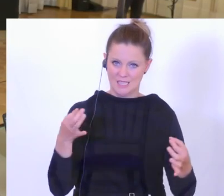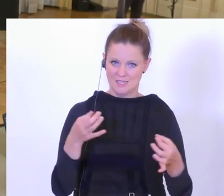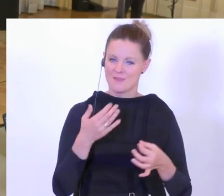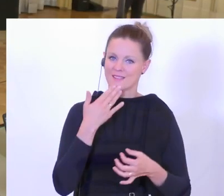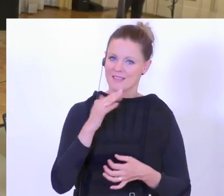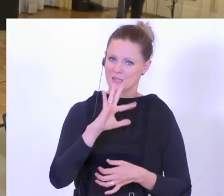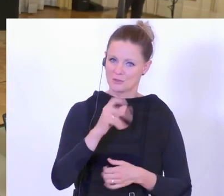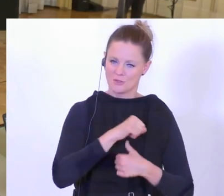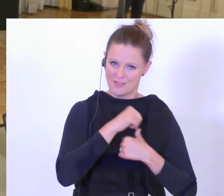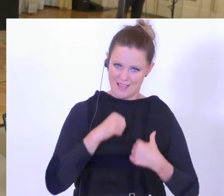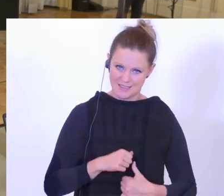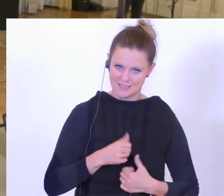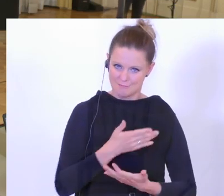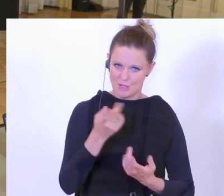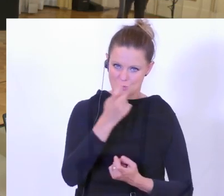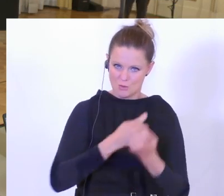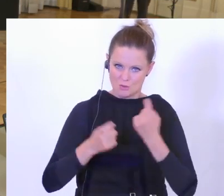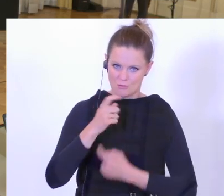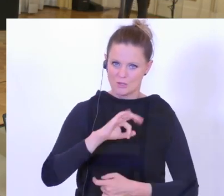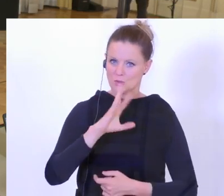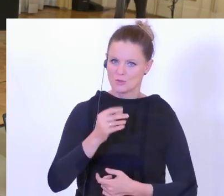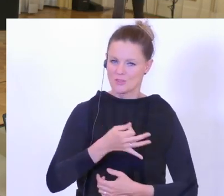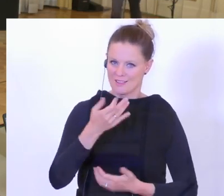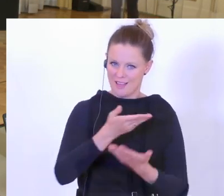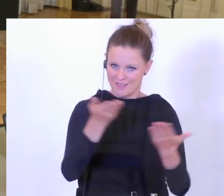bedanke ich mich ganz herzlich für Ihr Erscheinen und wünsche noch einen schönen Tag.